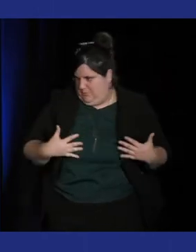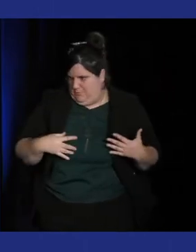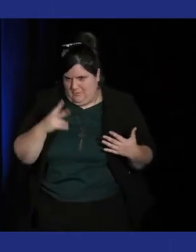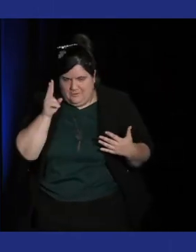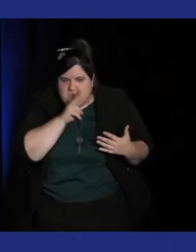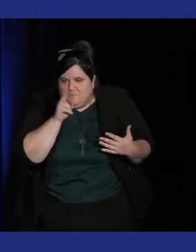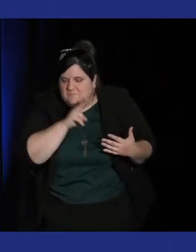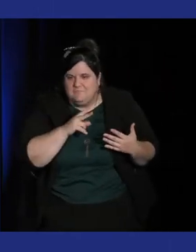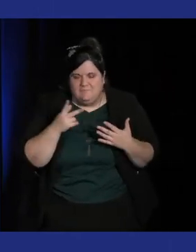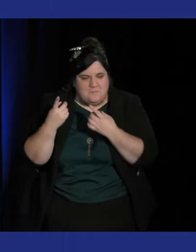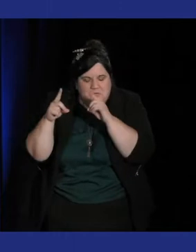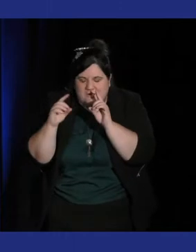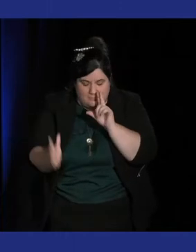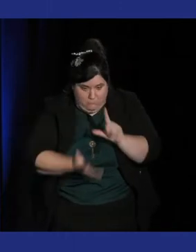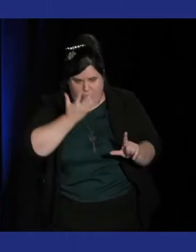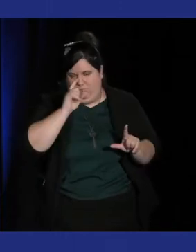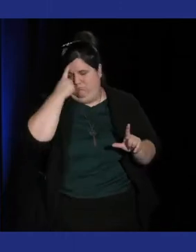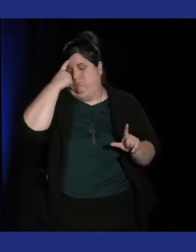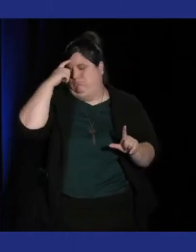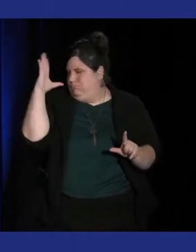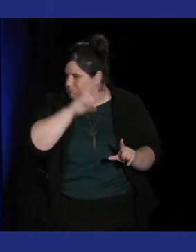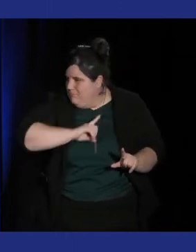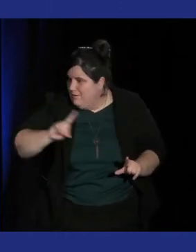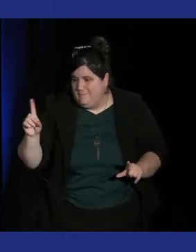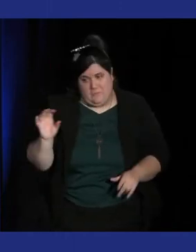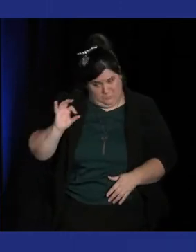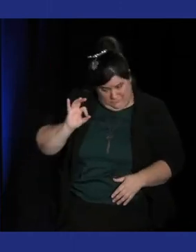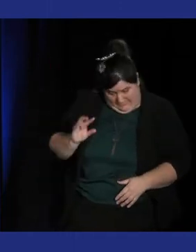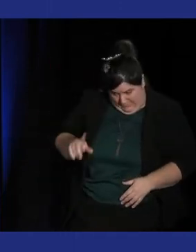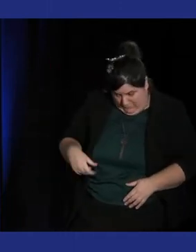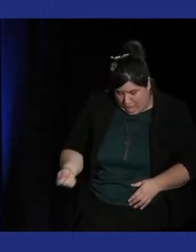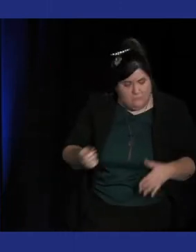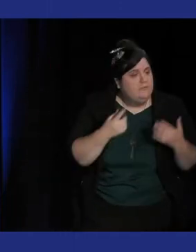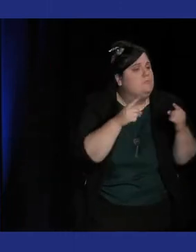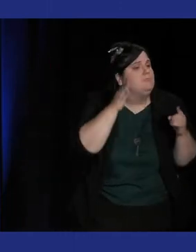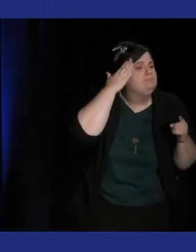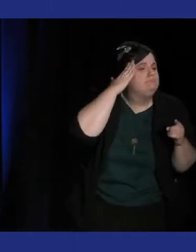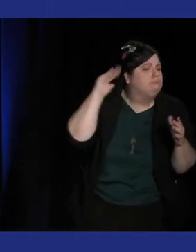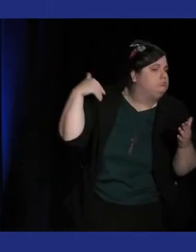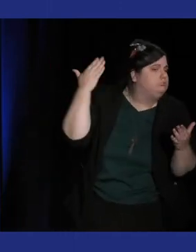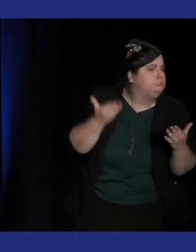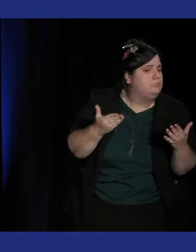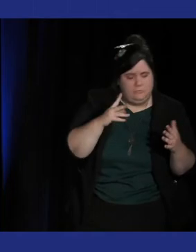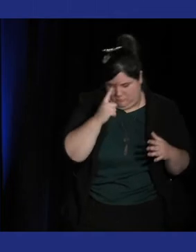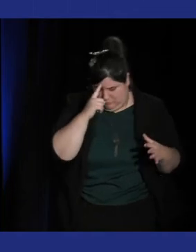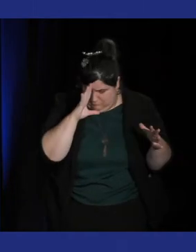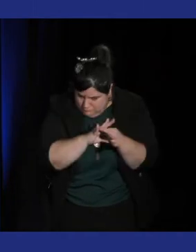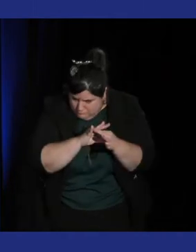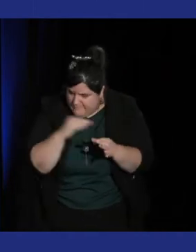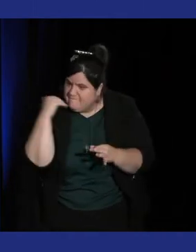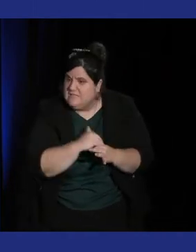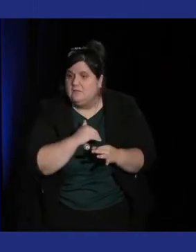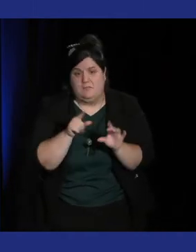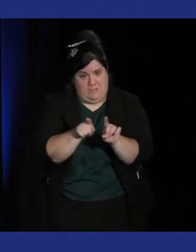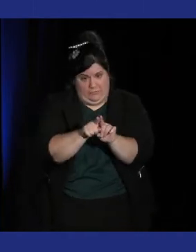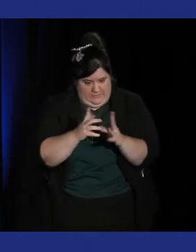marquer les joueurs parce que au-delà du côté musical et ancré dans la réalité de bah c'est un morceau que je connais donc du coup je vais m'identifier plus rapidement. Vu